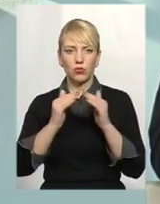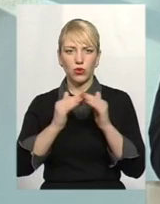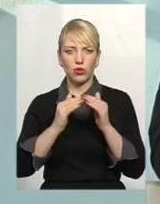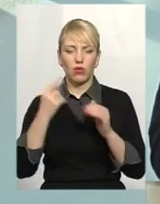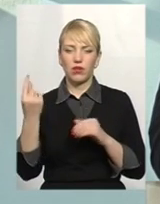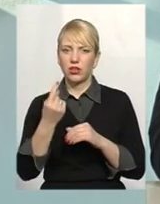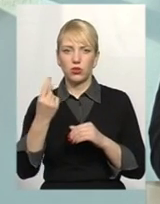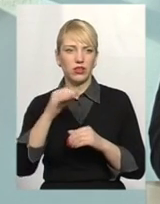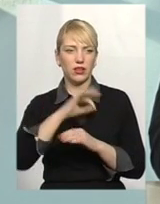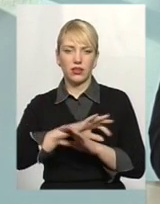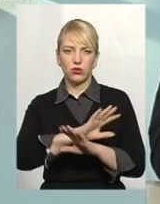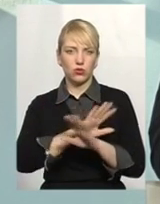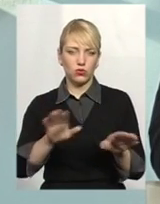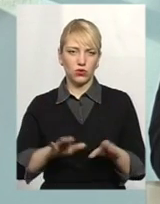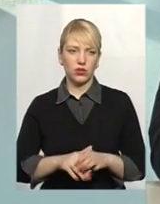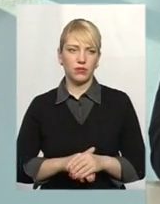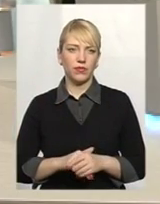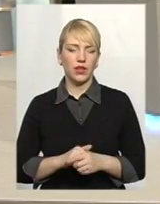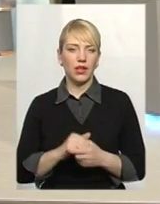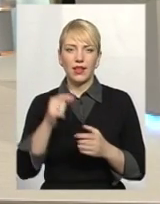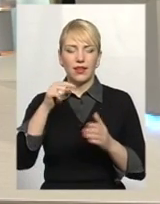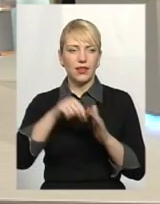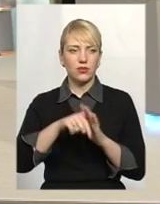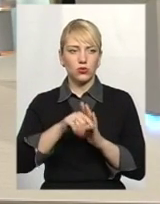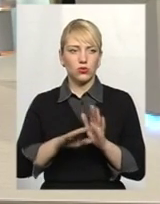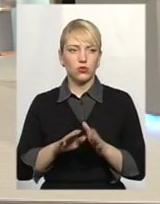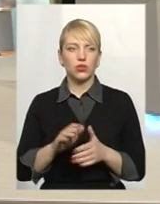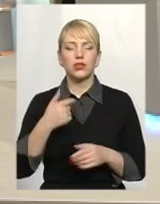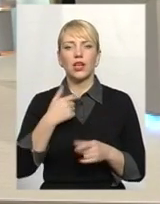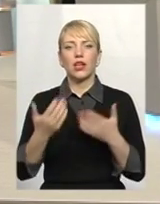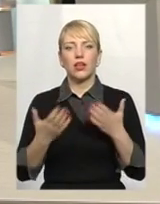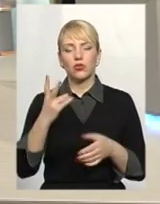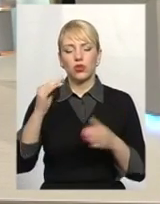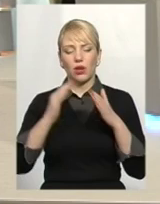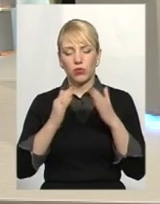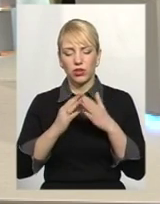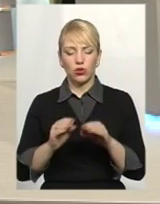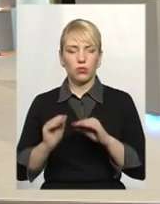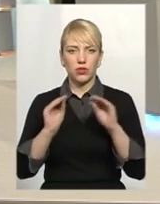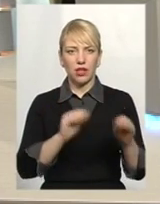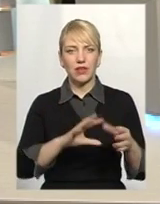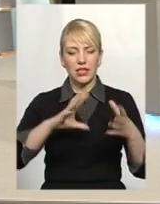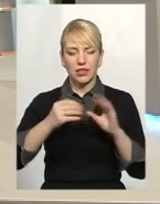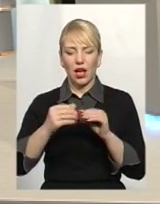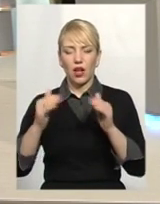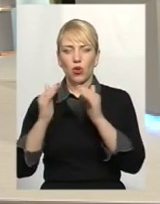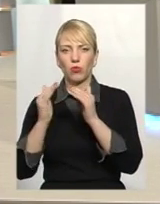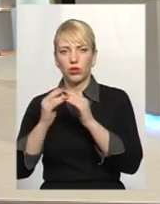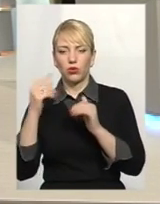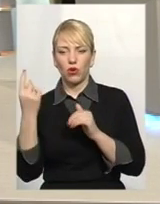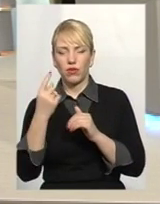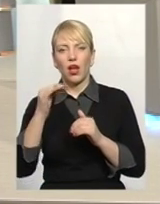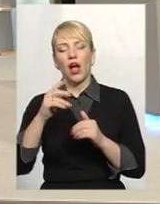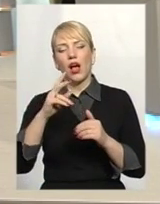стосується. І якщо на будинок поставили загальнобудинковий, і хтось от вирішив перейти отак на